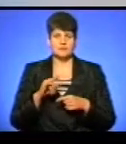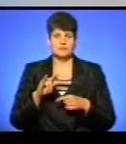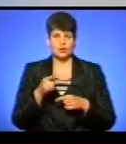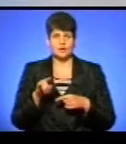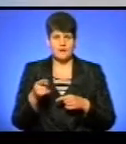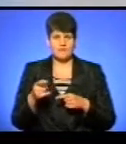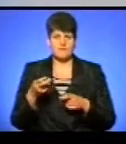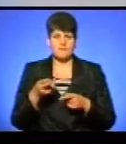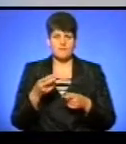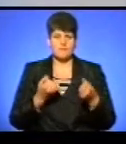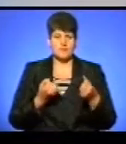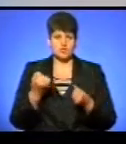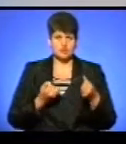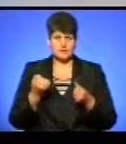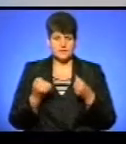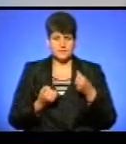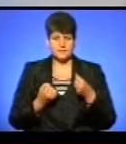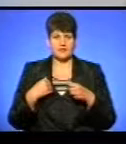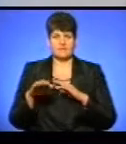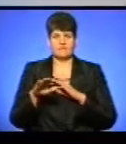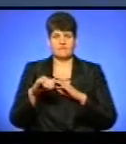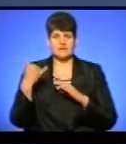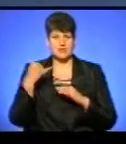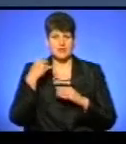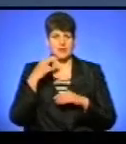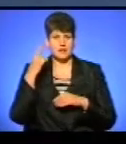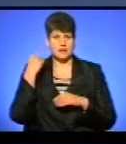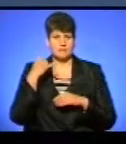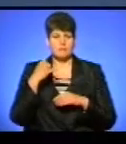машини, і ми викликали поліцію.